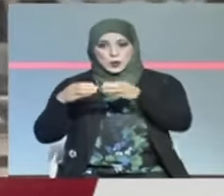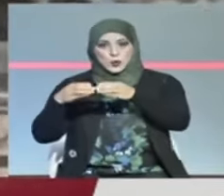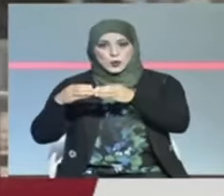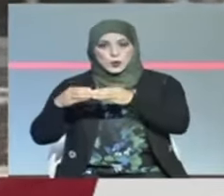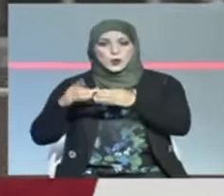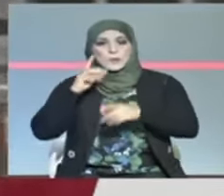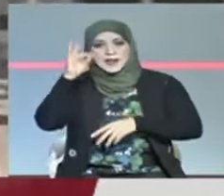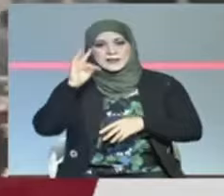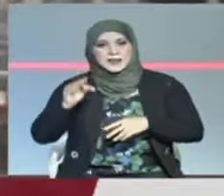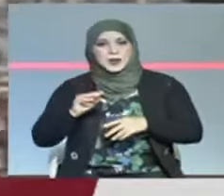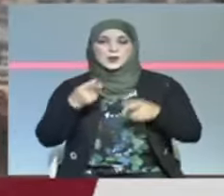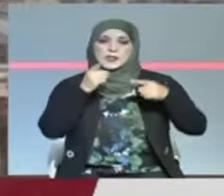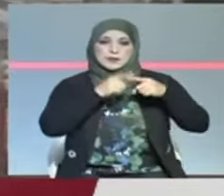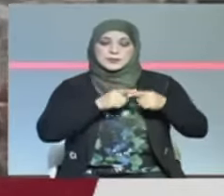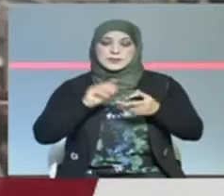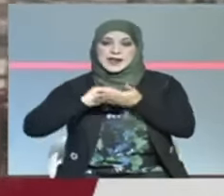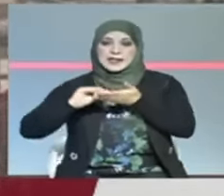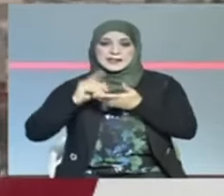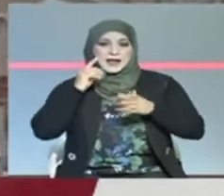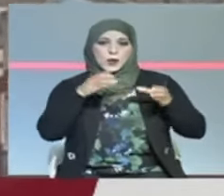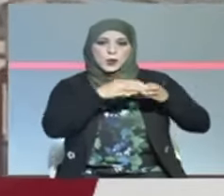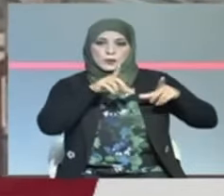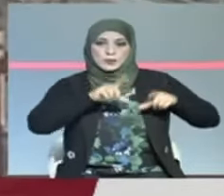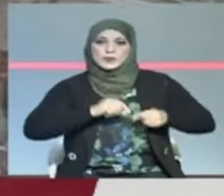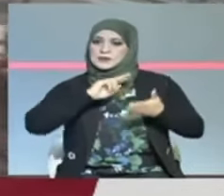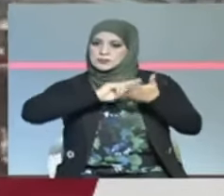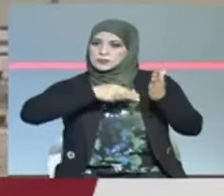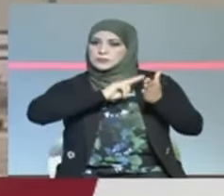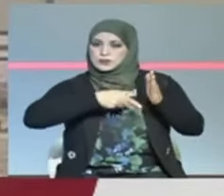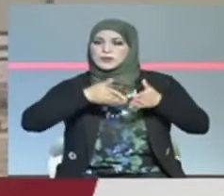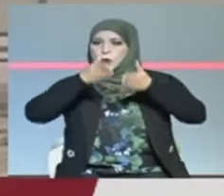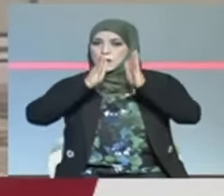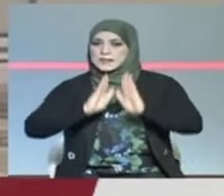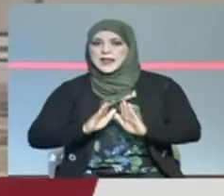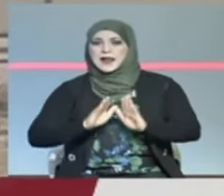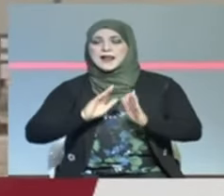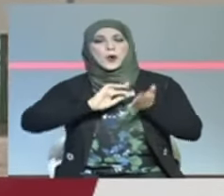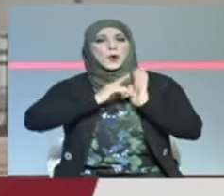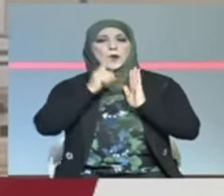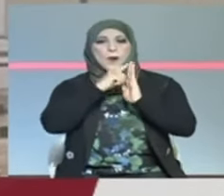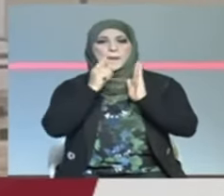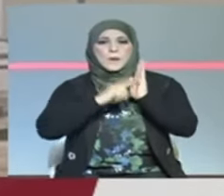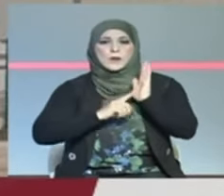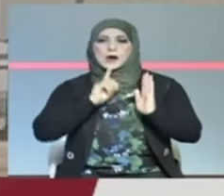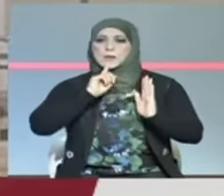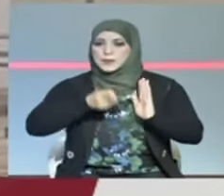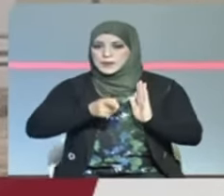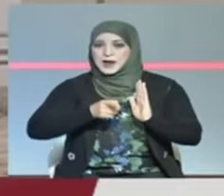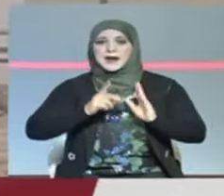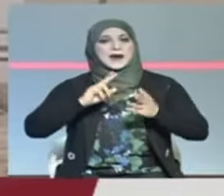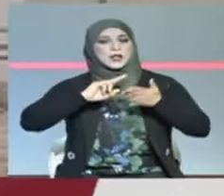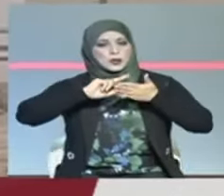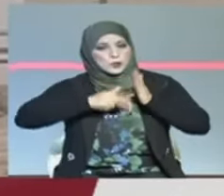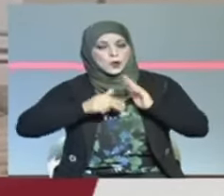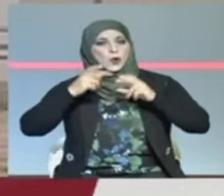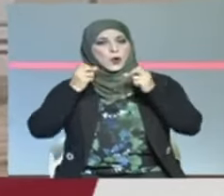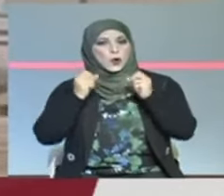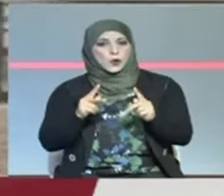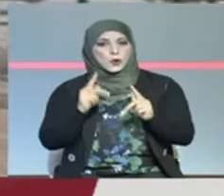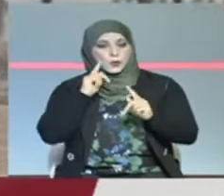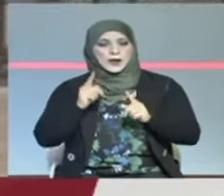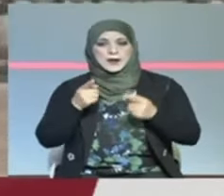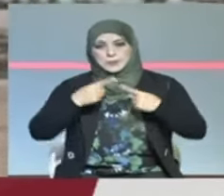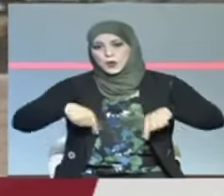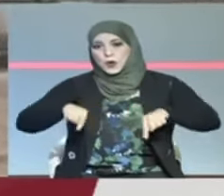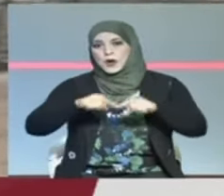الجهوي المفاوض للوفد الإداري للحكومة على الصيغة النهائية لجملة القرارات التي أقلها المجلس الوزري المضيق